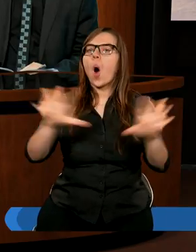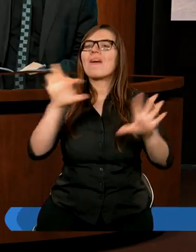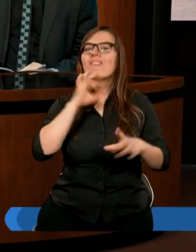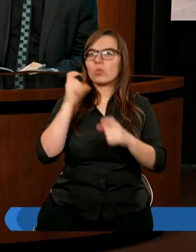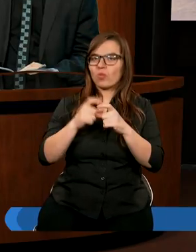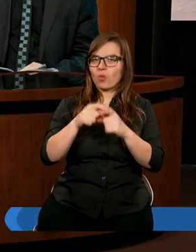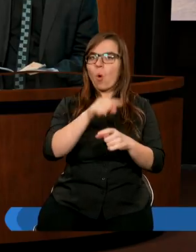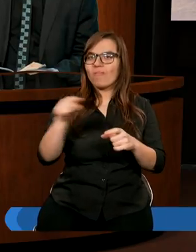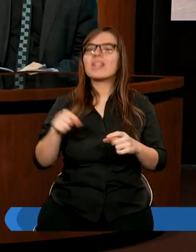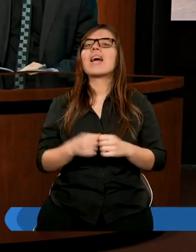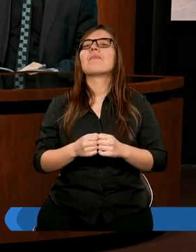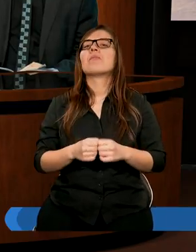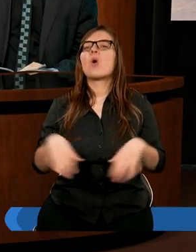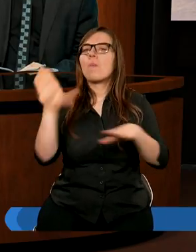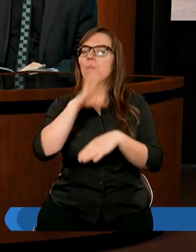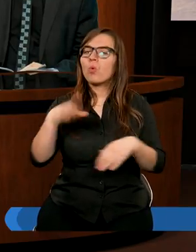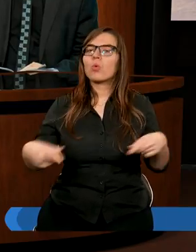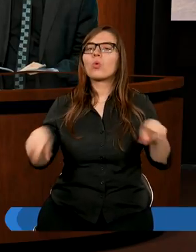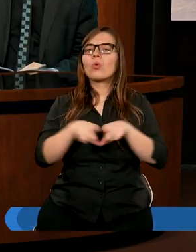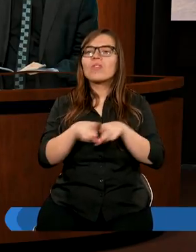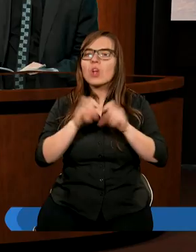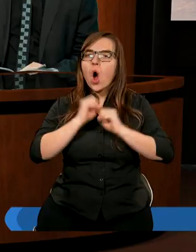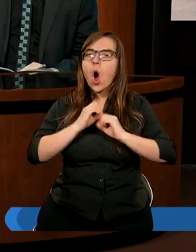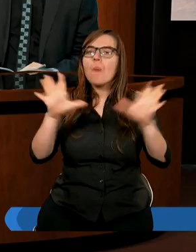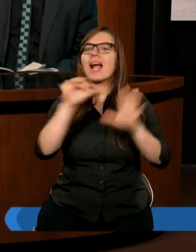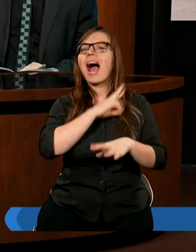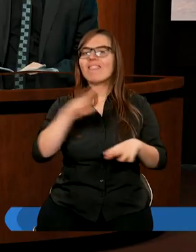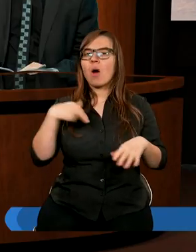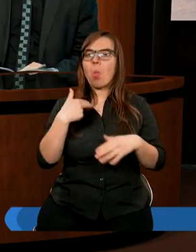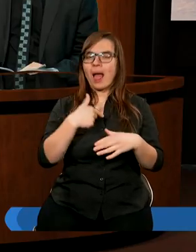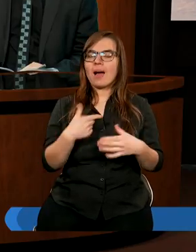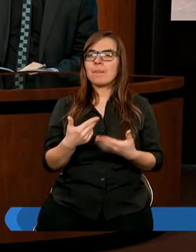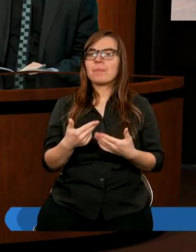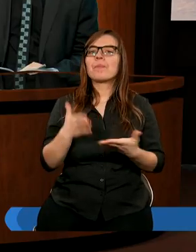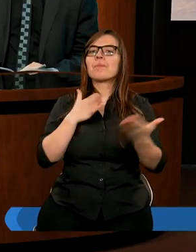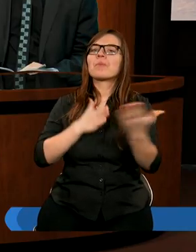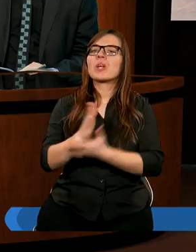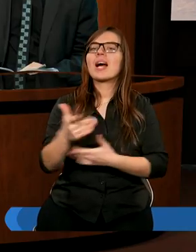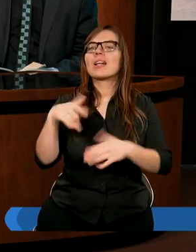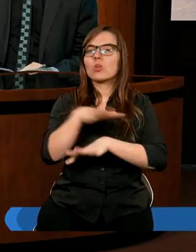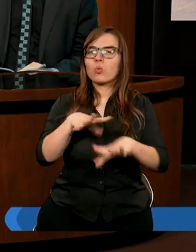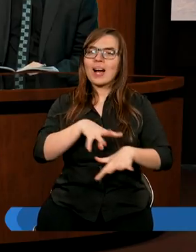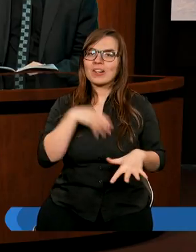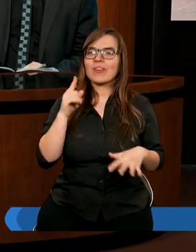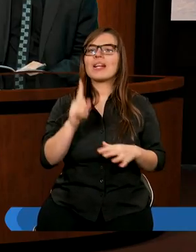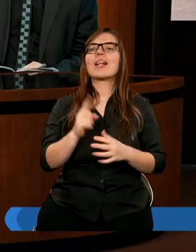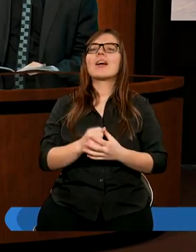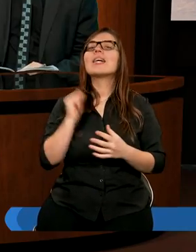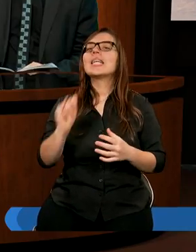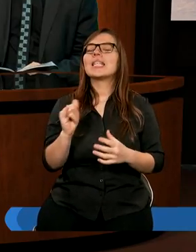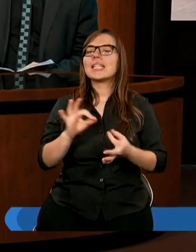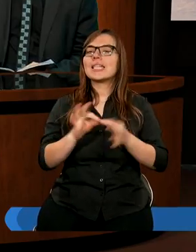swoim Słowie. Bóg również objawia się nam poprzez Ducha Świętego,